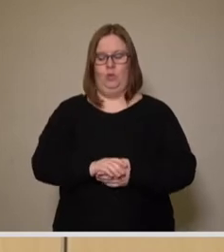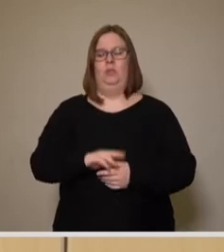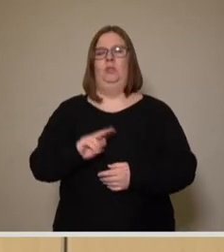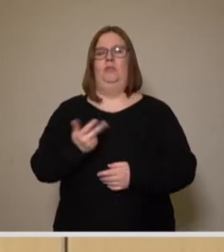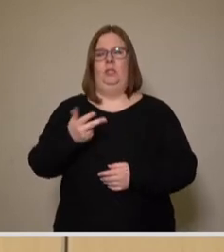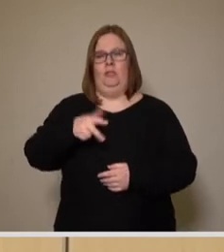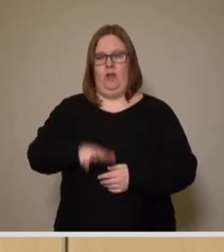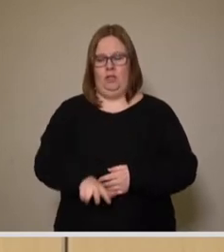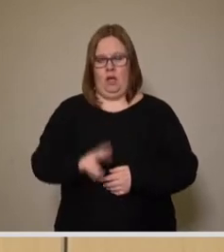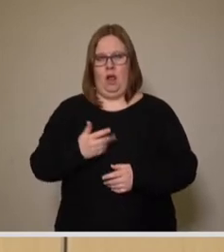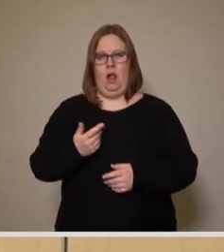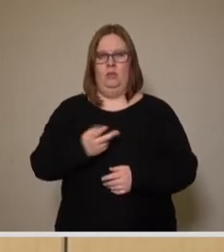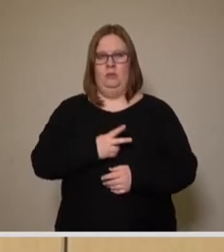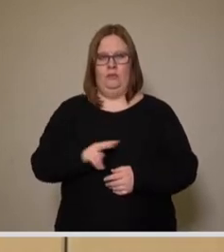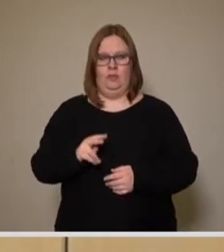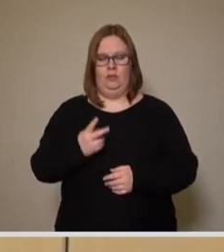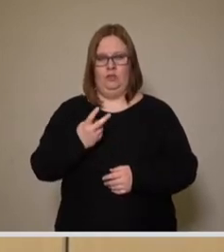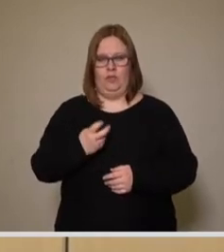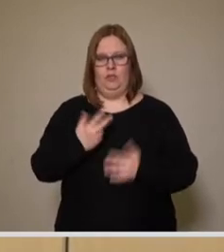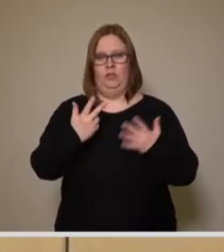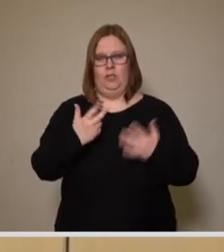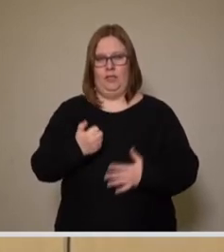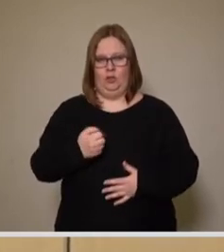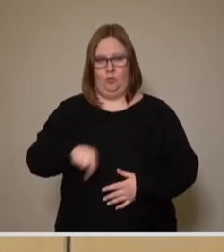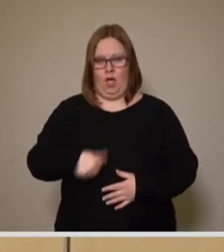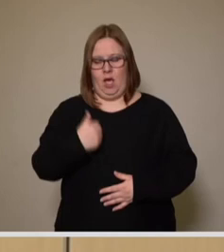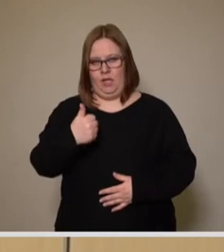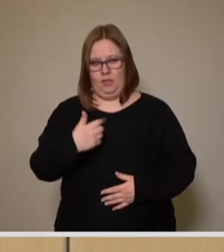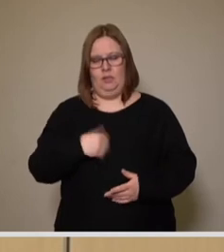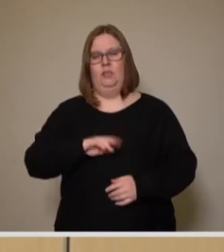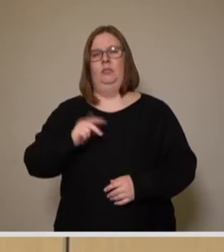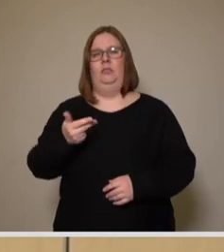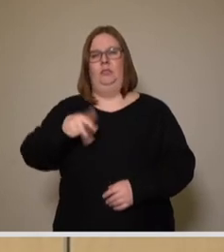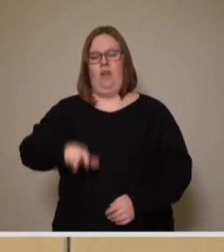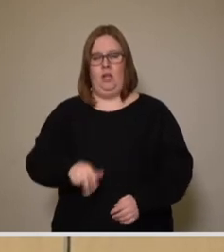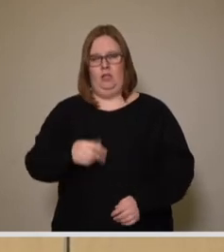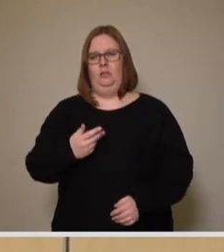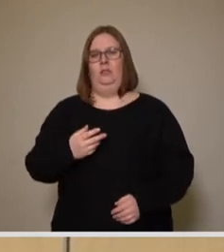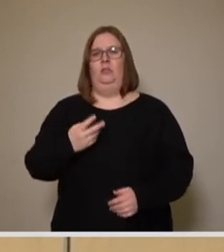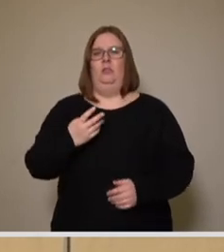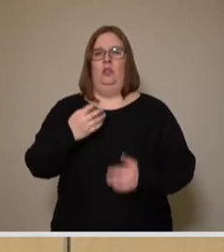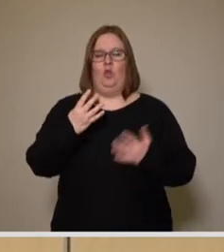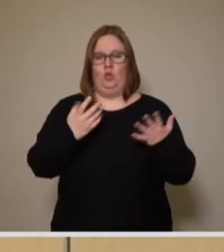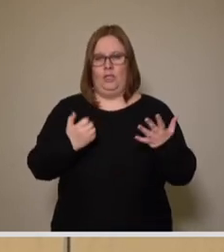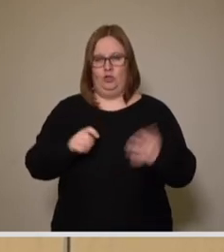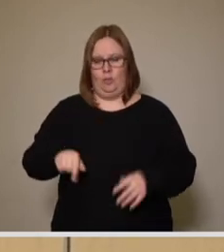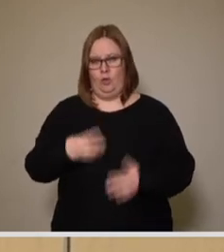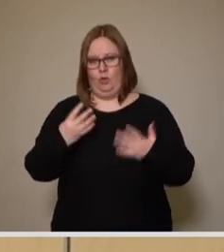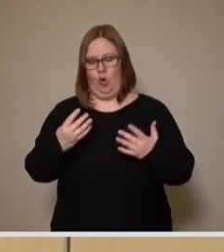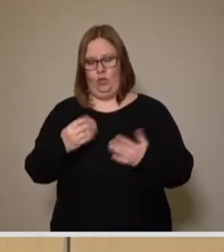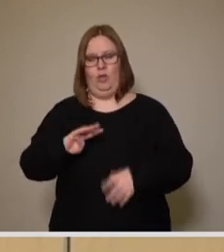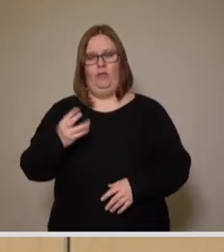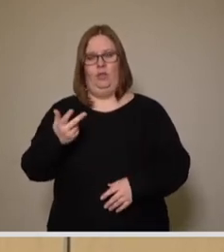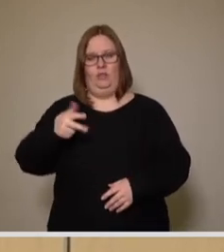zweiten Quartal 20 63,1, im dritten Quartal 20 69,9, im